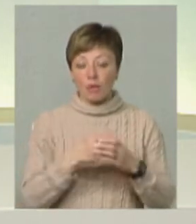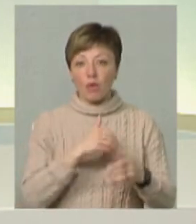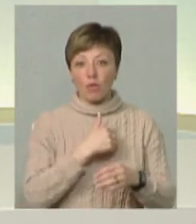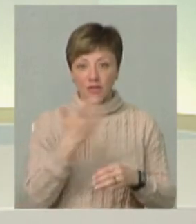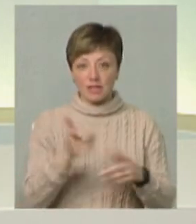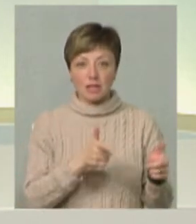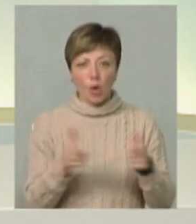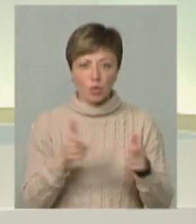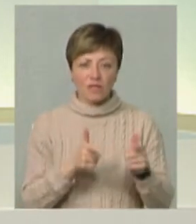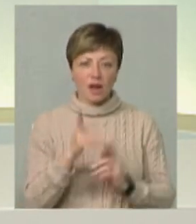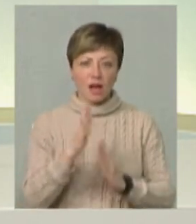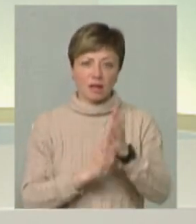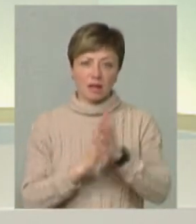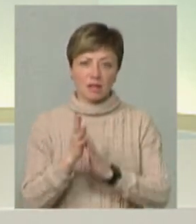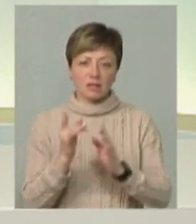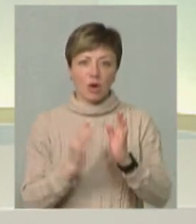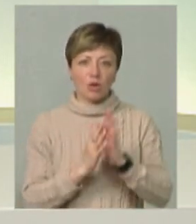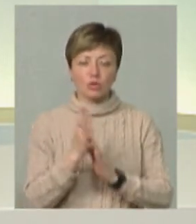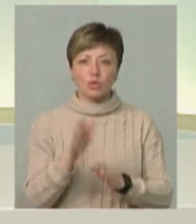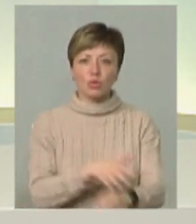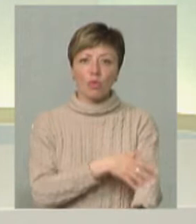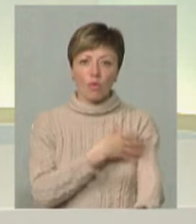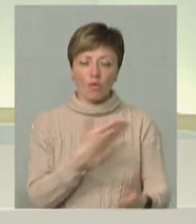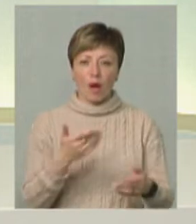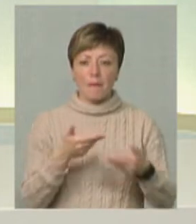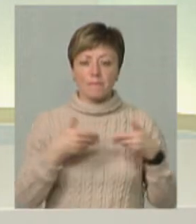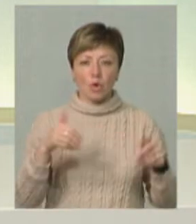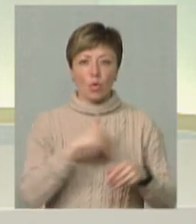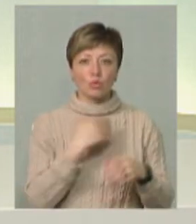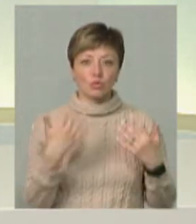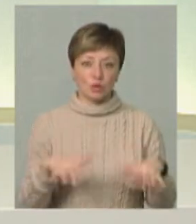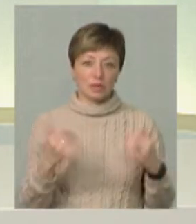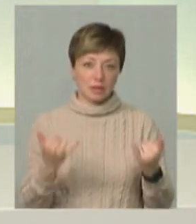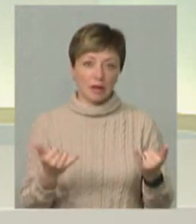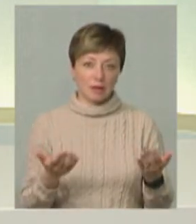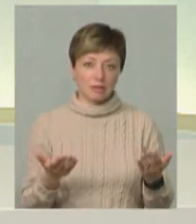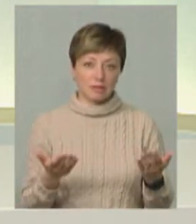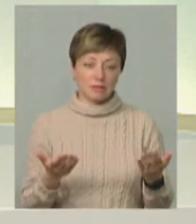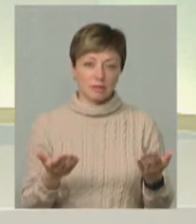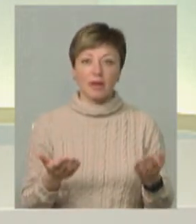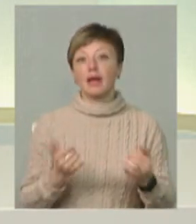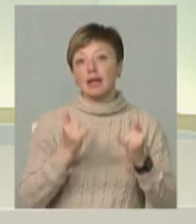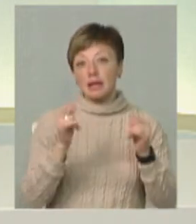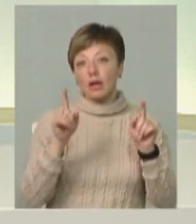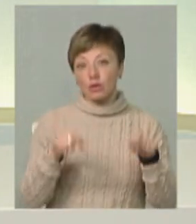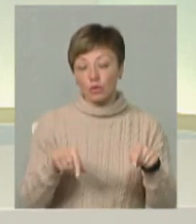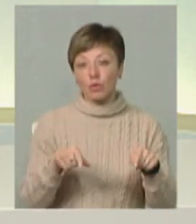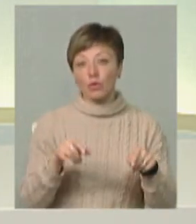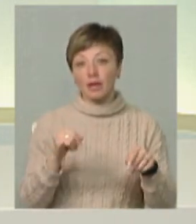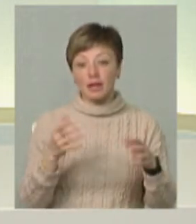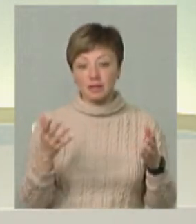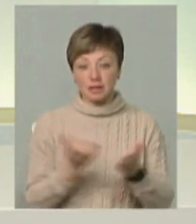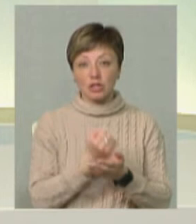от ви заготовляєте ліс, а він росте дуже довго, а ми хочемо уже. То для того існує, власне, така